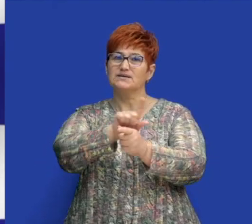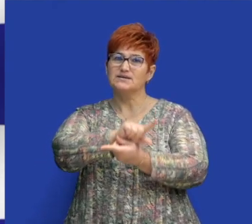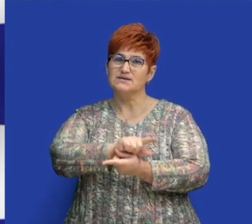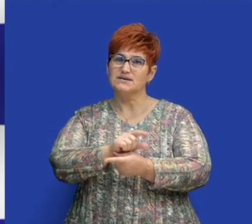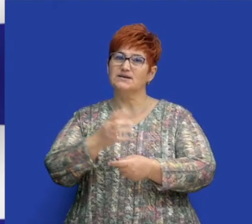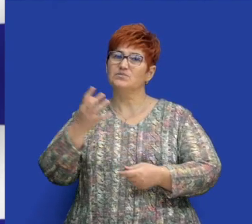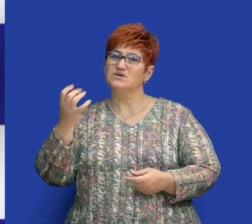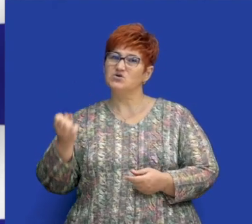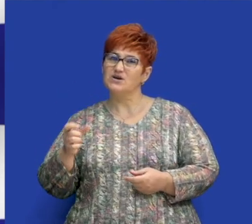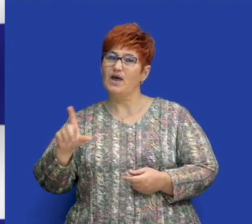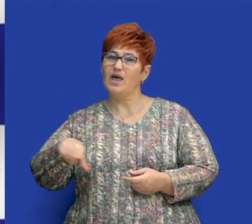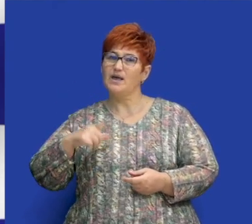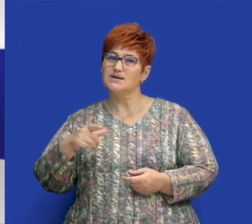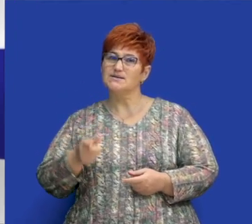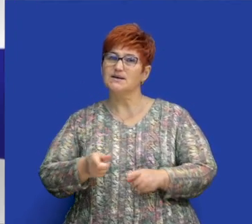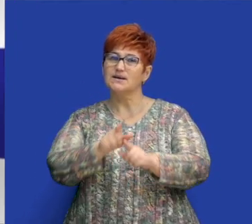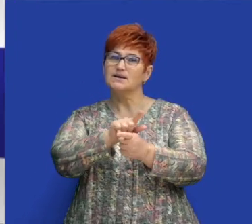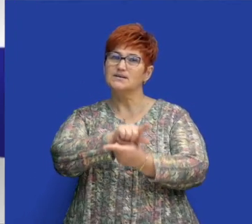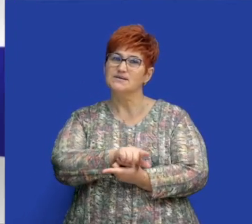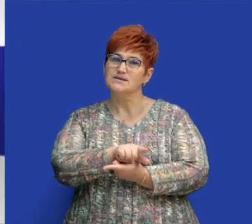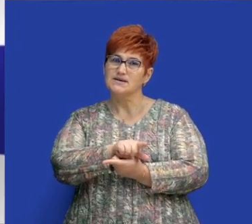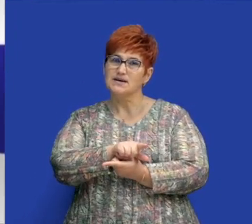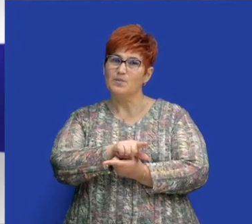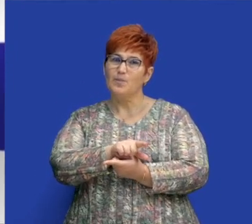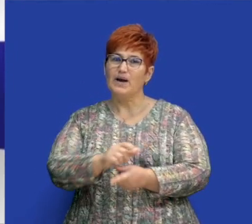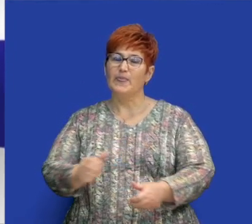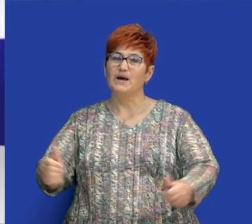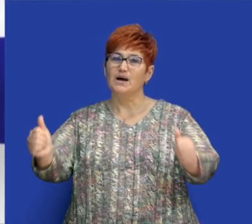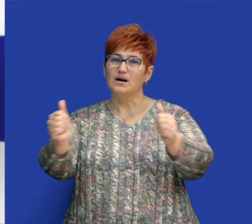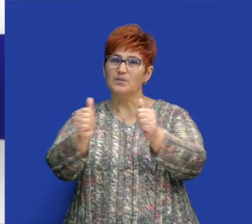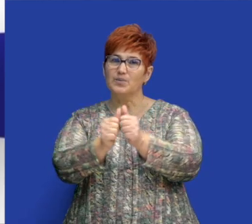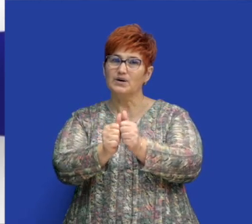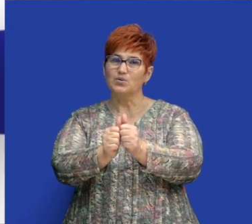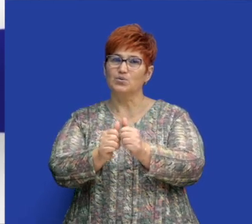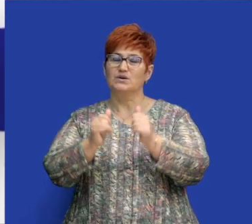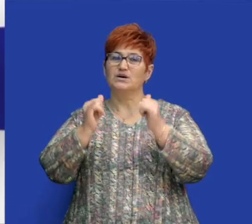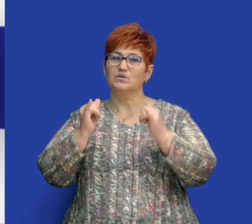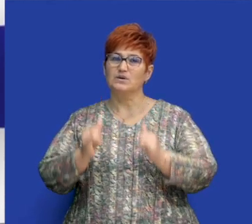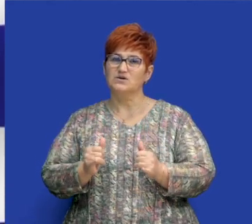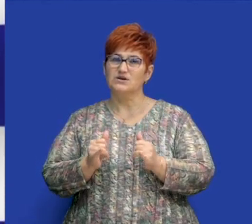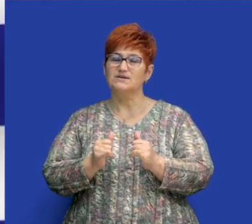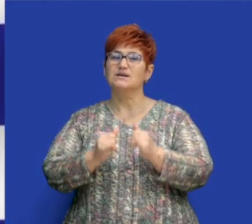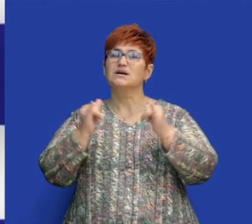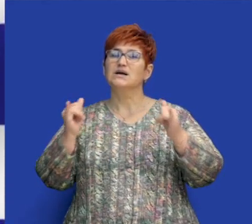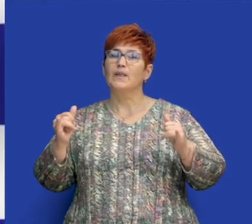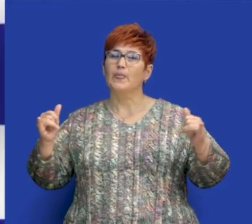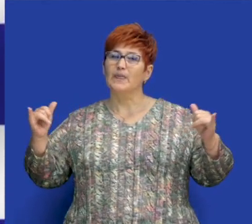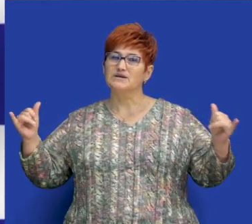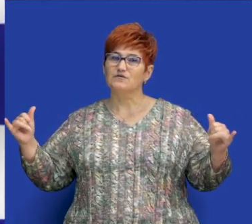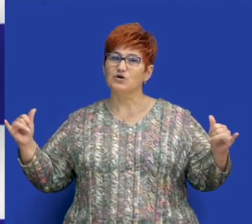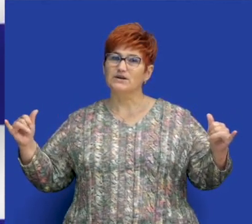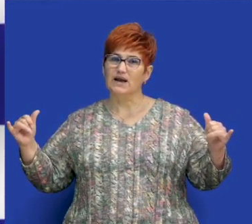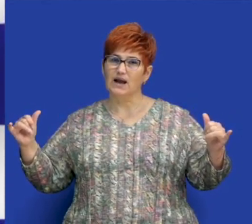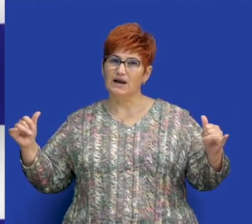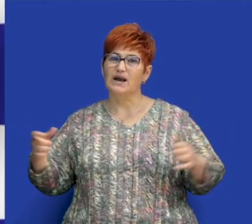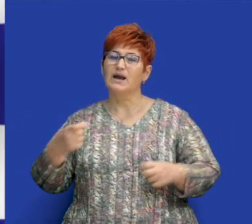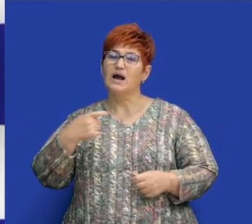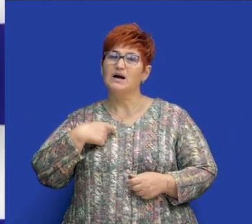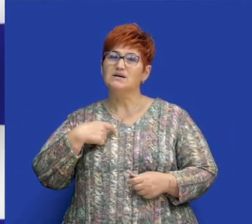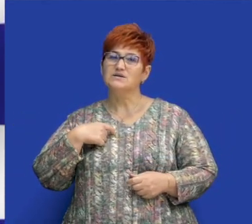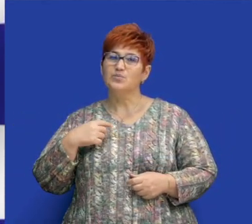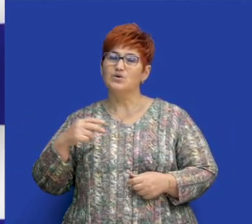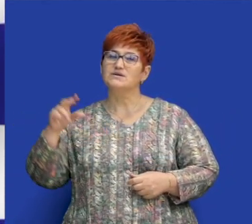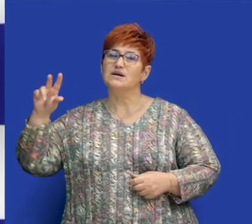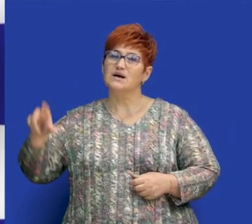nyakendőviselete kötelező. A nőknél a mértéktartása jellemző. A görög konyha választékába keveredik a